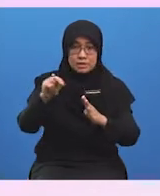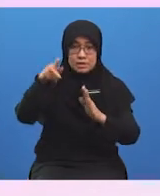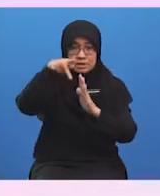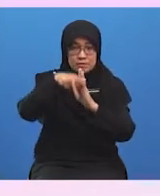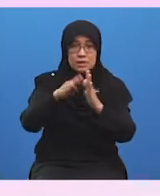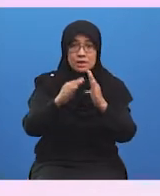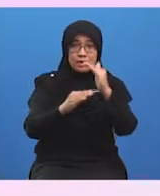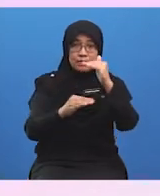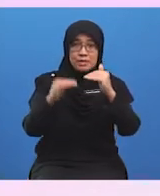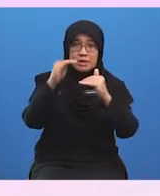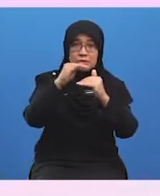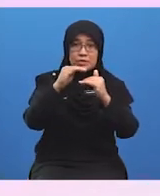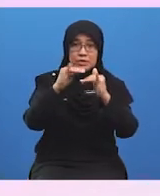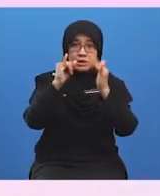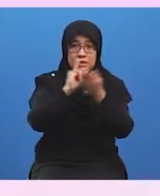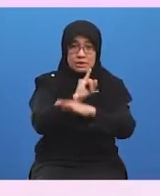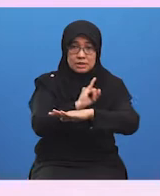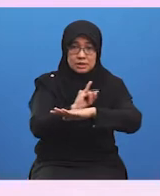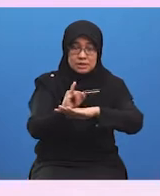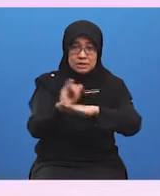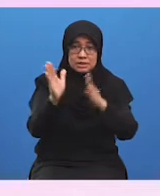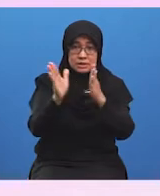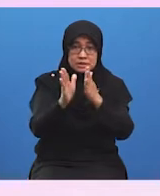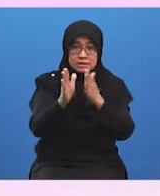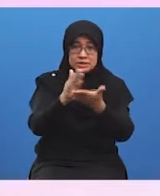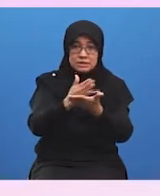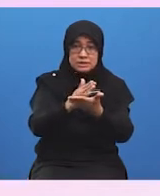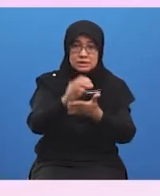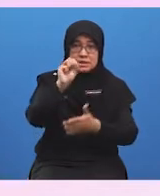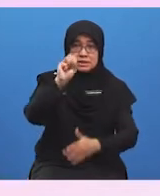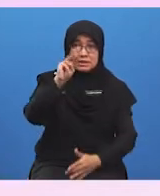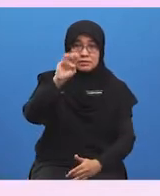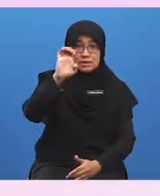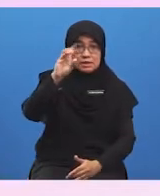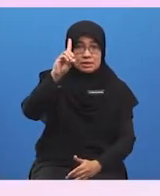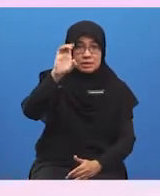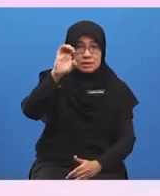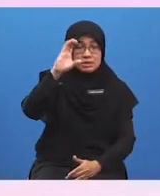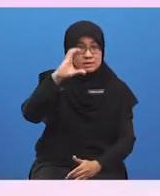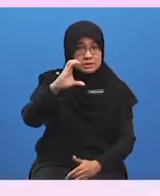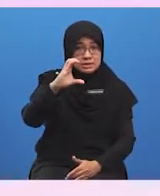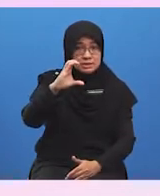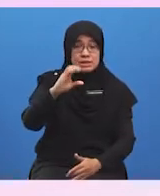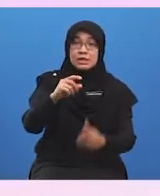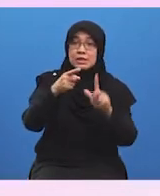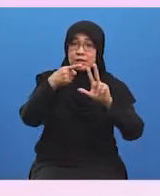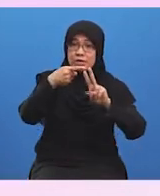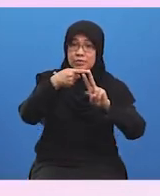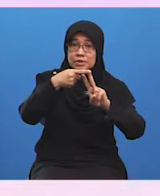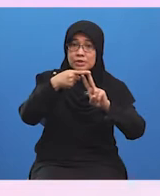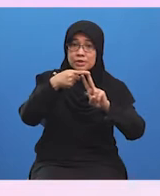Kecil dan Sederhana, MIDEC. Kedua, Bank Perusahaan Kecil dan Sederhana Malaysia Berhak,